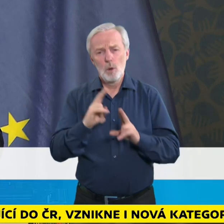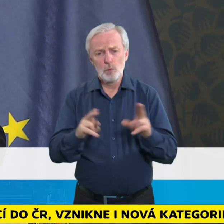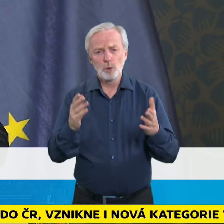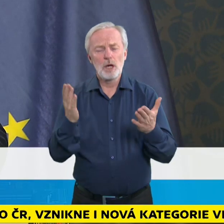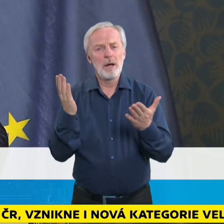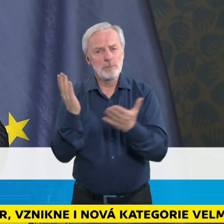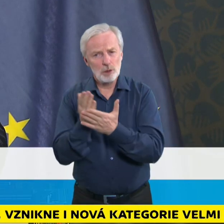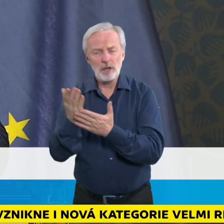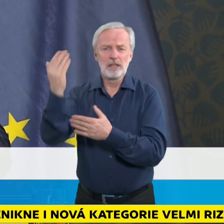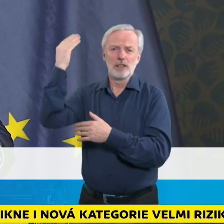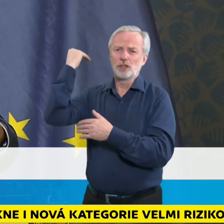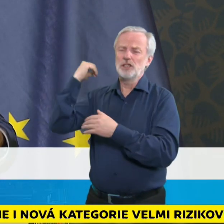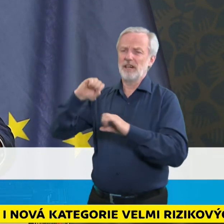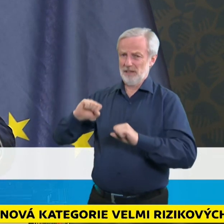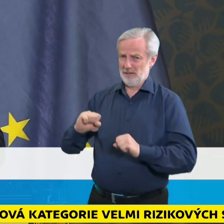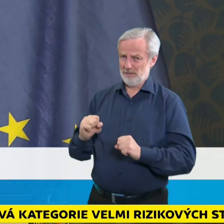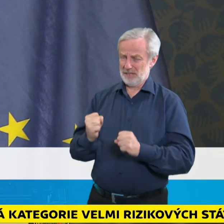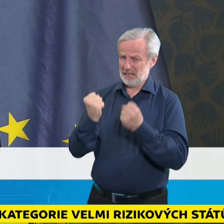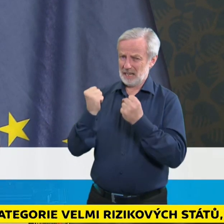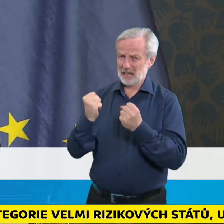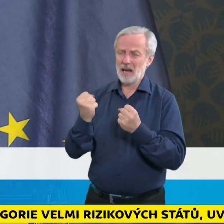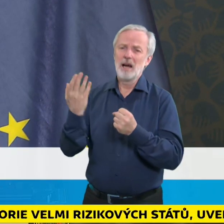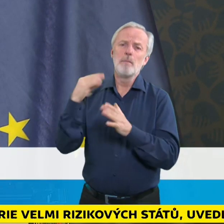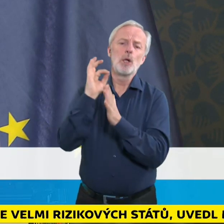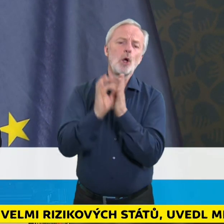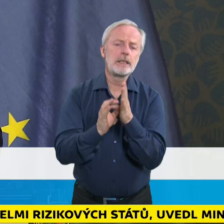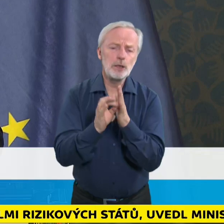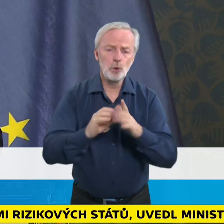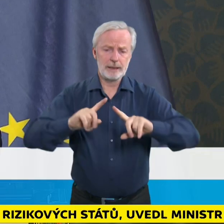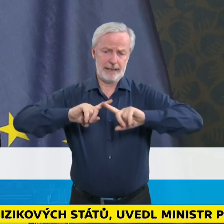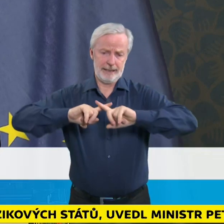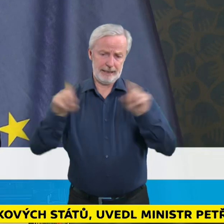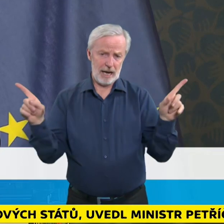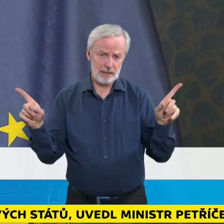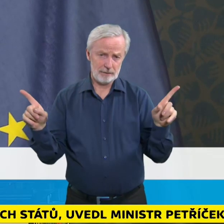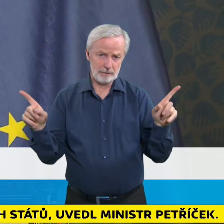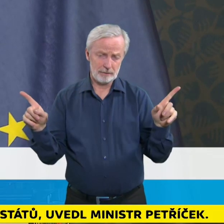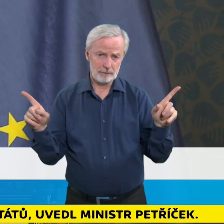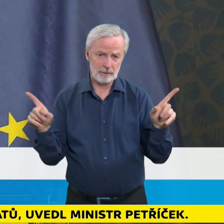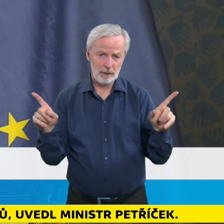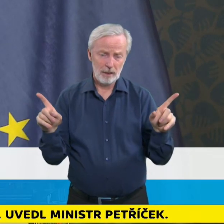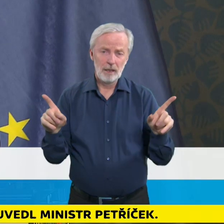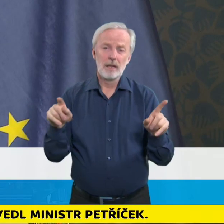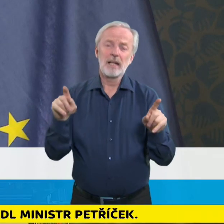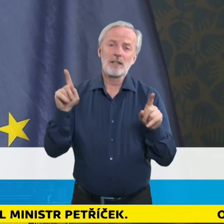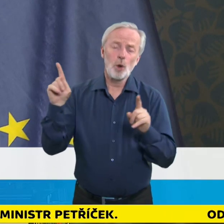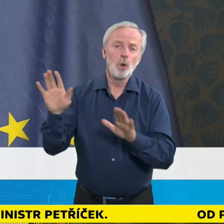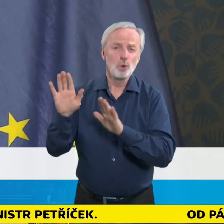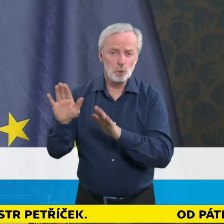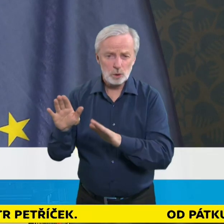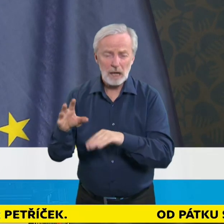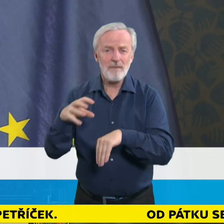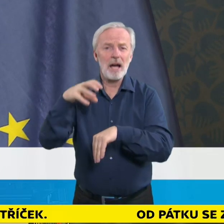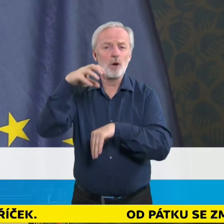vznikala a situace byla o něco jiná, než je v současné době, tak je to jakási pojistka, kterou si platíte